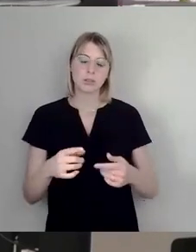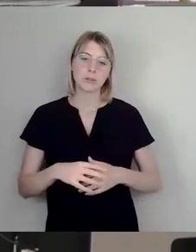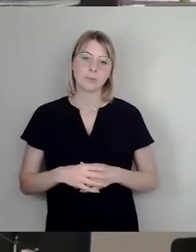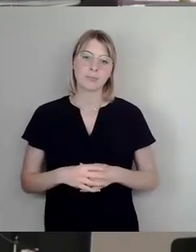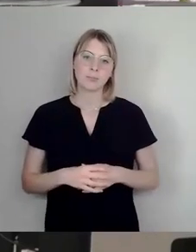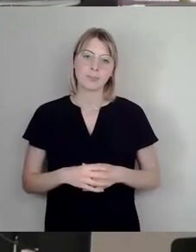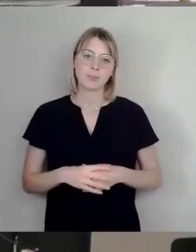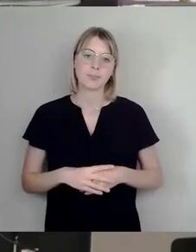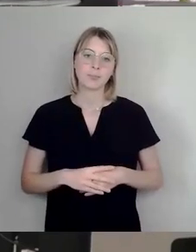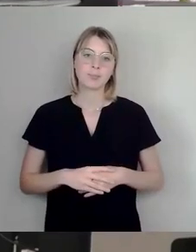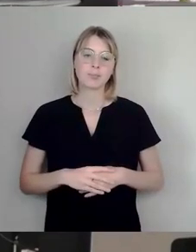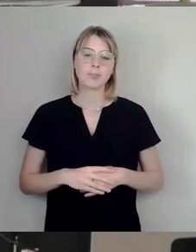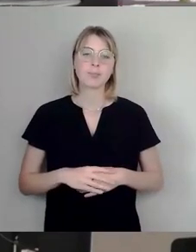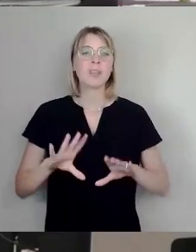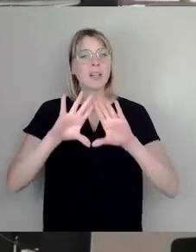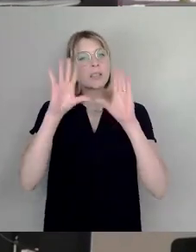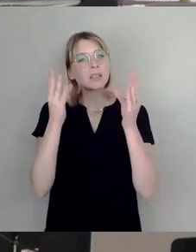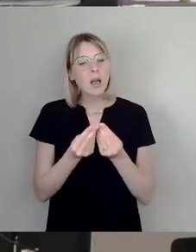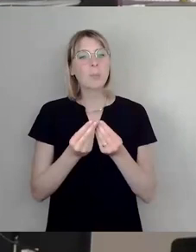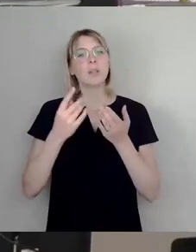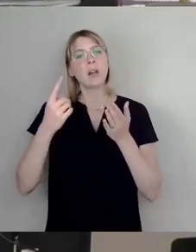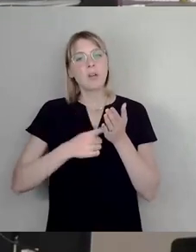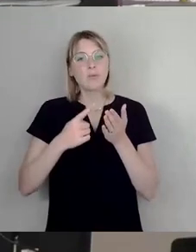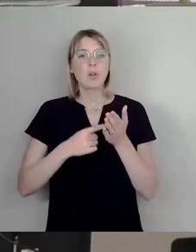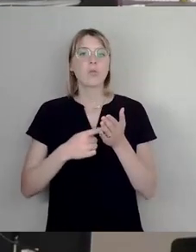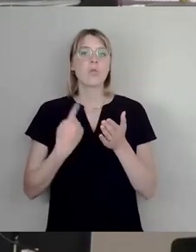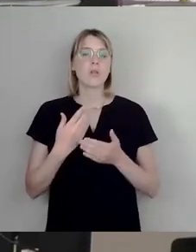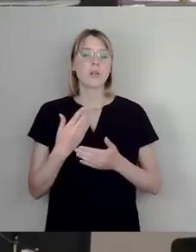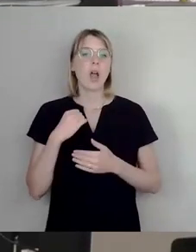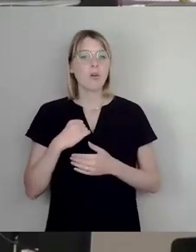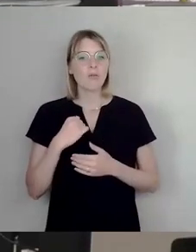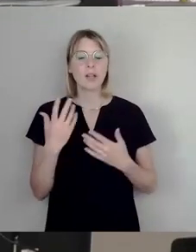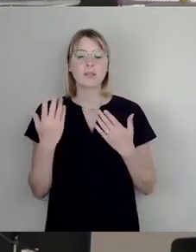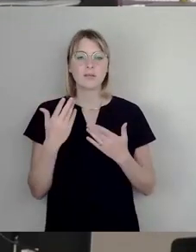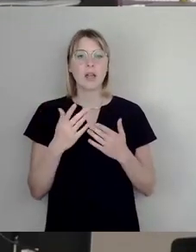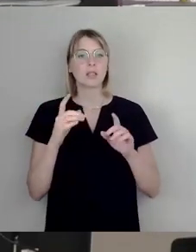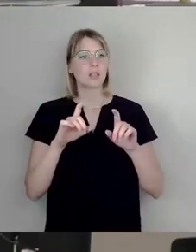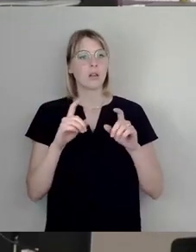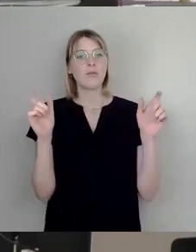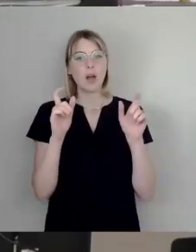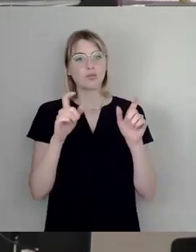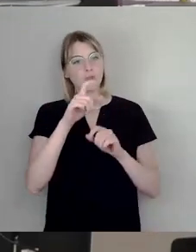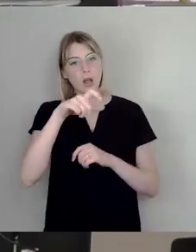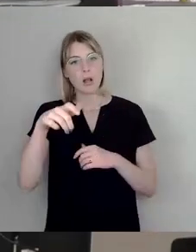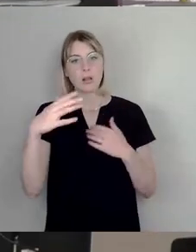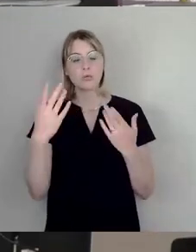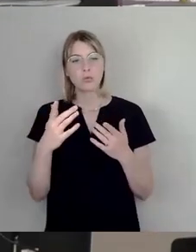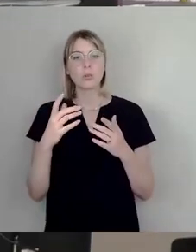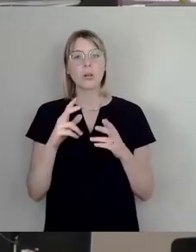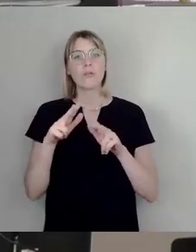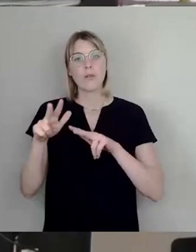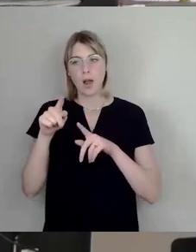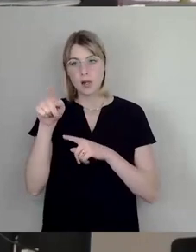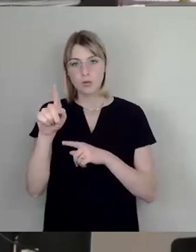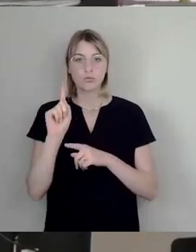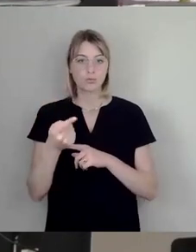Insgesamt sinkt dann der Aufwand bei der Verwaltung und auch bei den Veranstaltenden. Und es können wieder Open-Air-Veranstaltungen stattfinden, die auch in